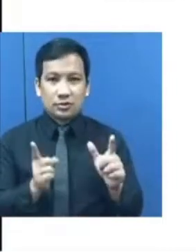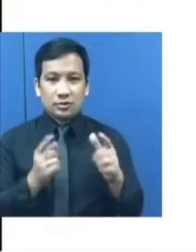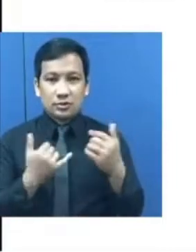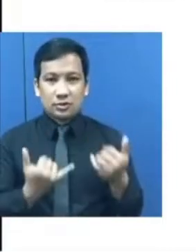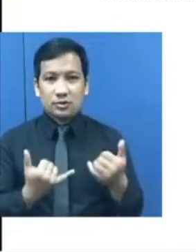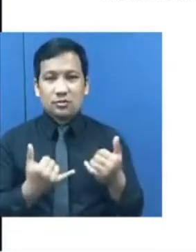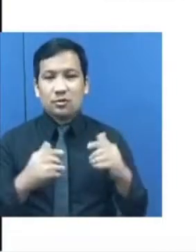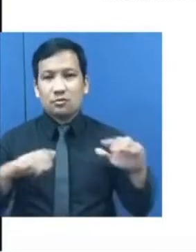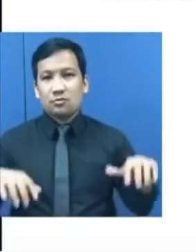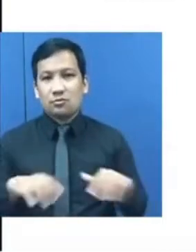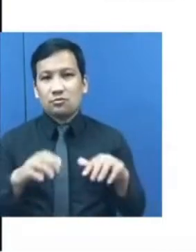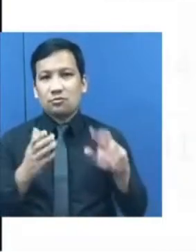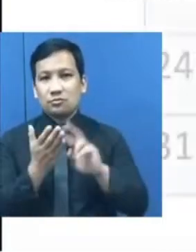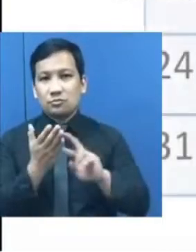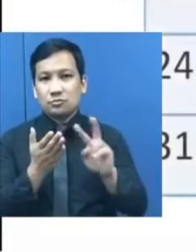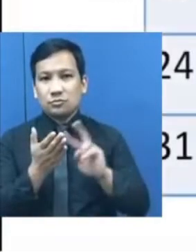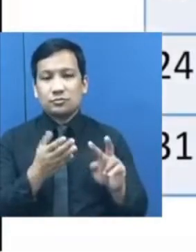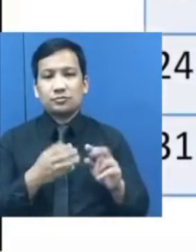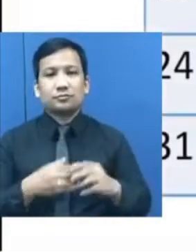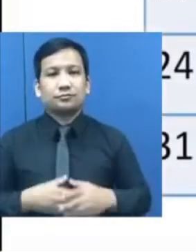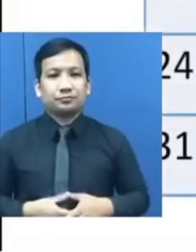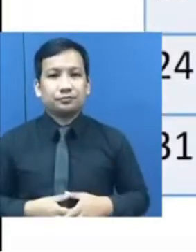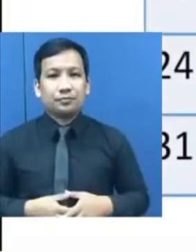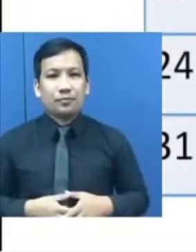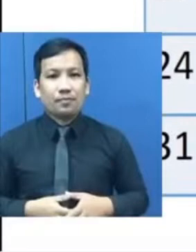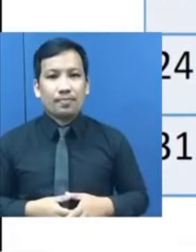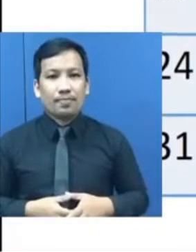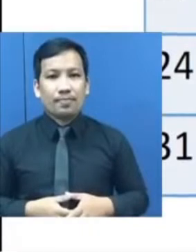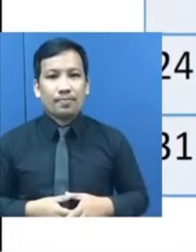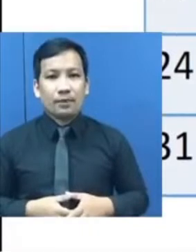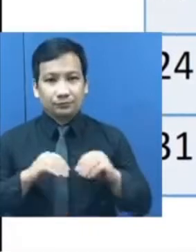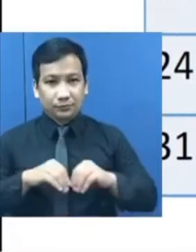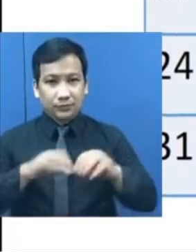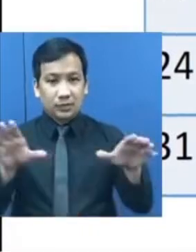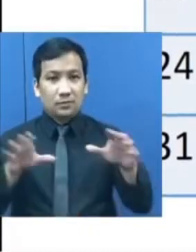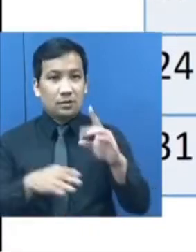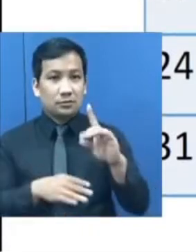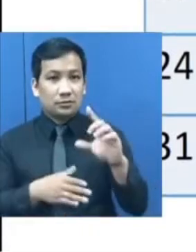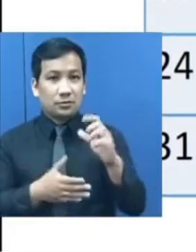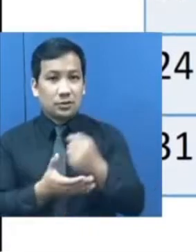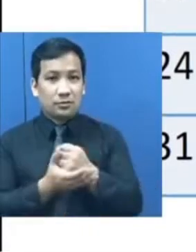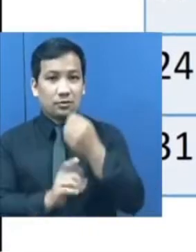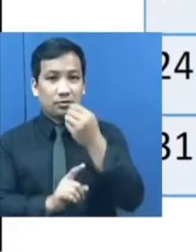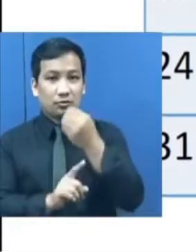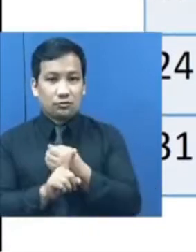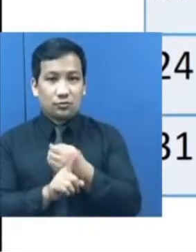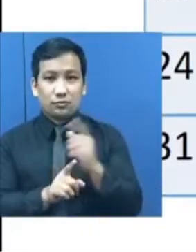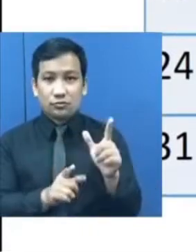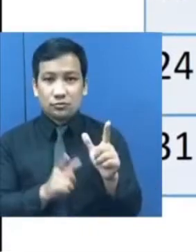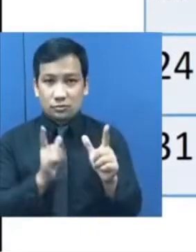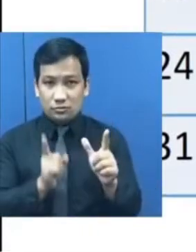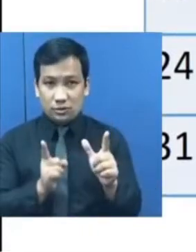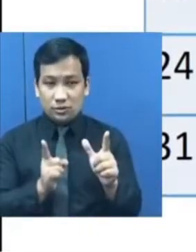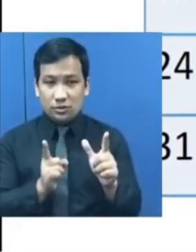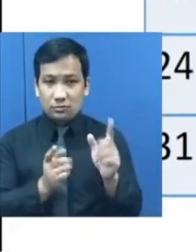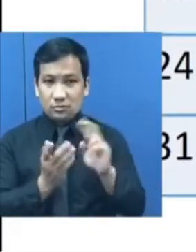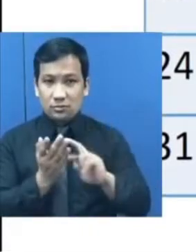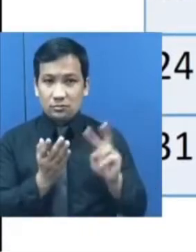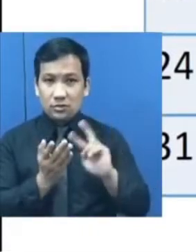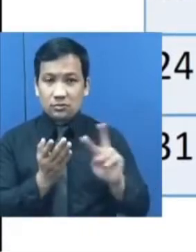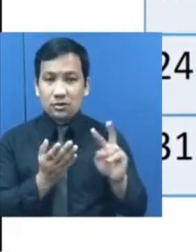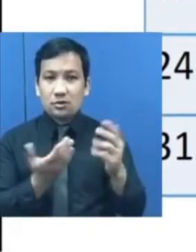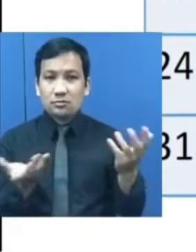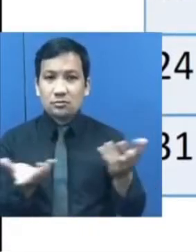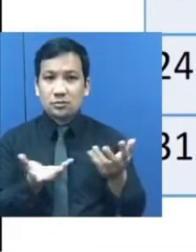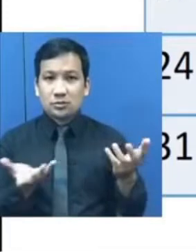Labor Force Survey. Ang pagkalap ng datos para sa Oktober 2021 Labor Force Survey ay ginawa